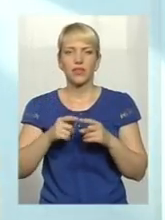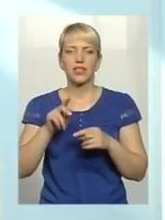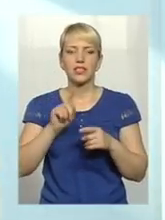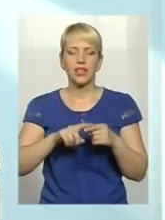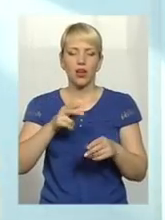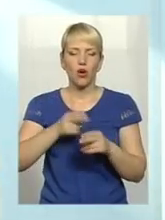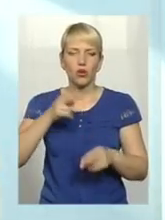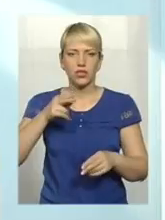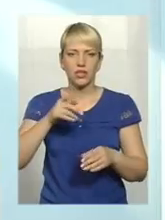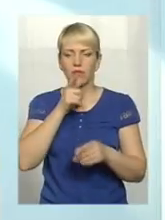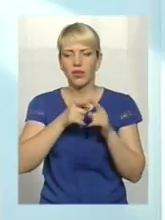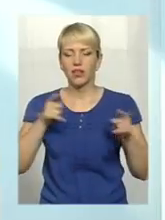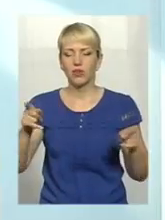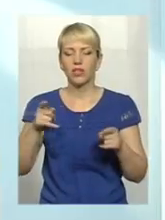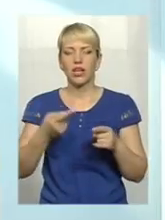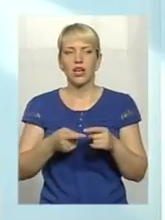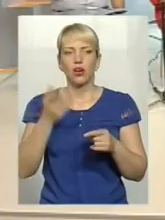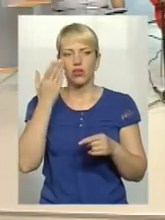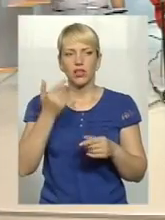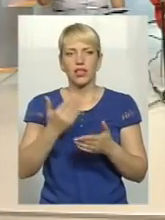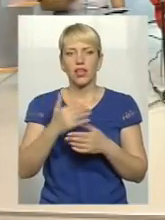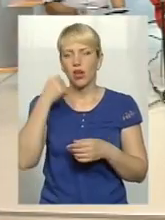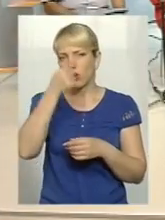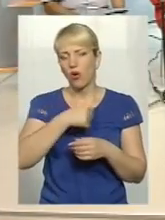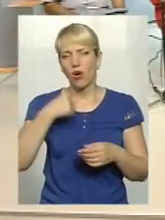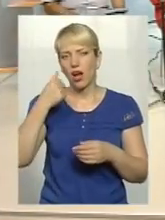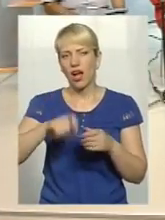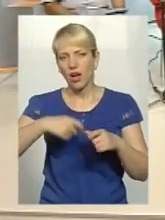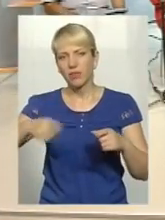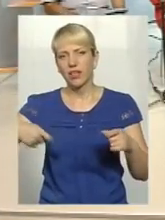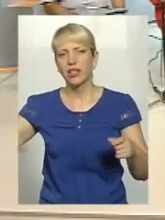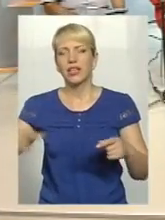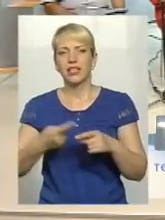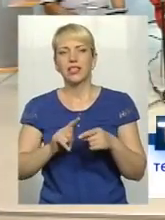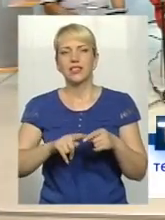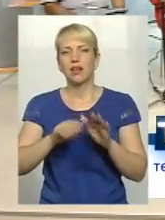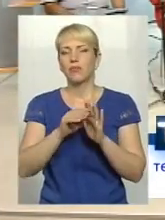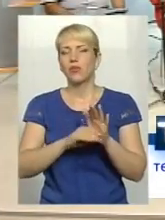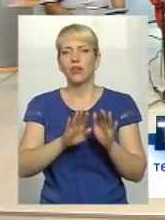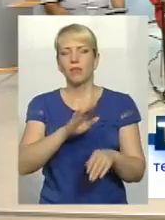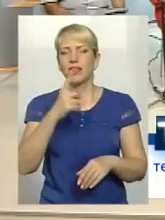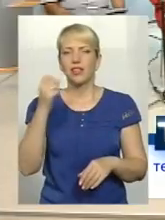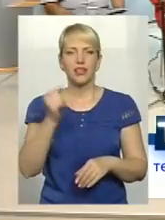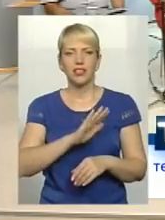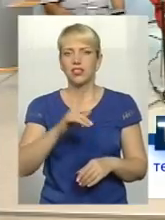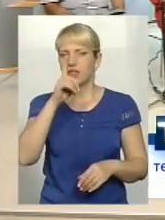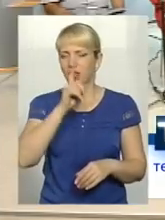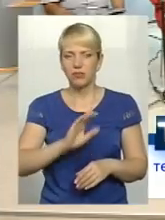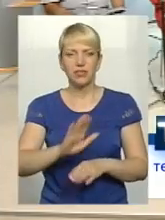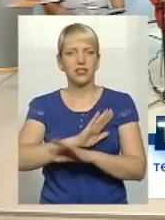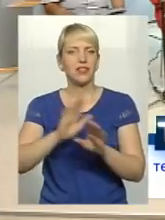період цього розладу, який триває роками. І це програма не на тиждень, не на місяць і навіть не на рік.